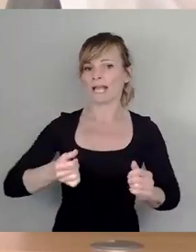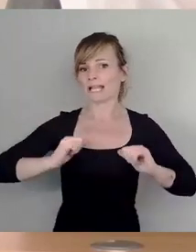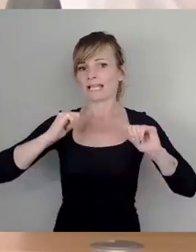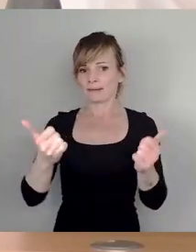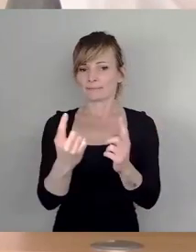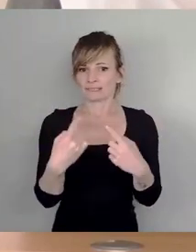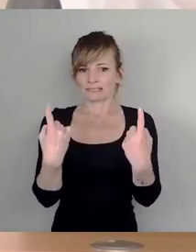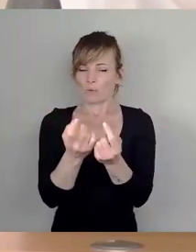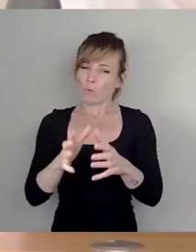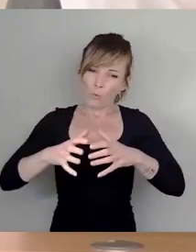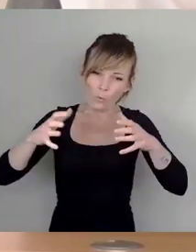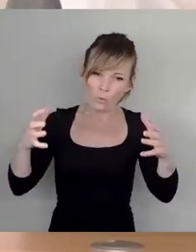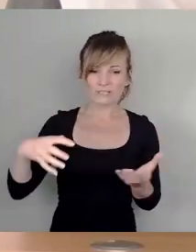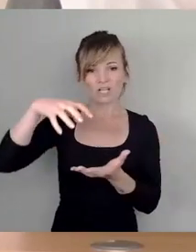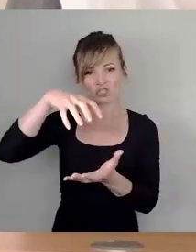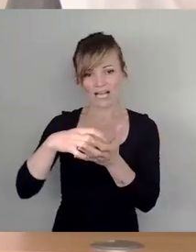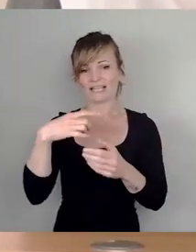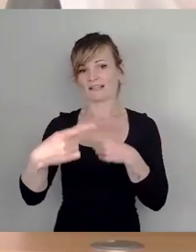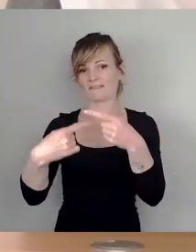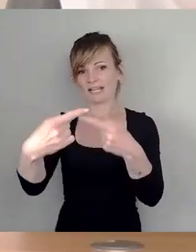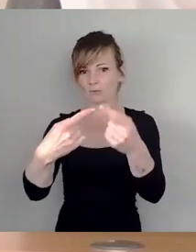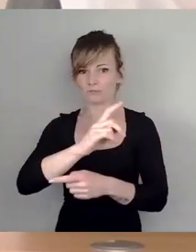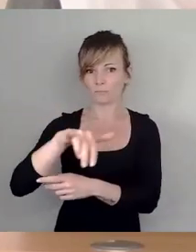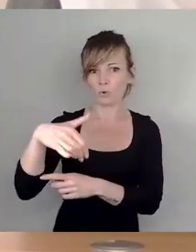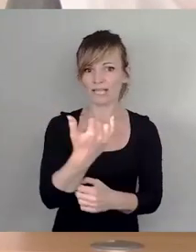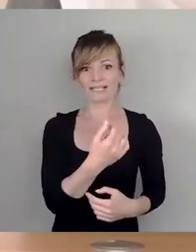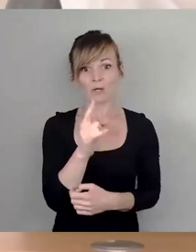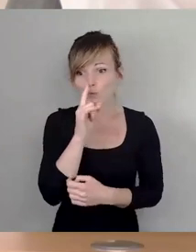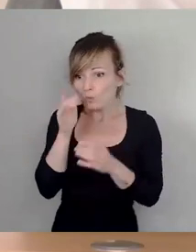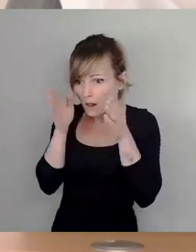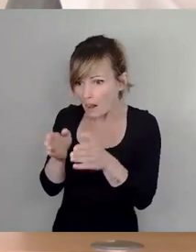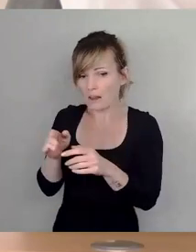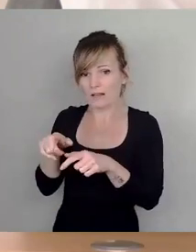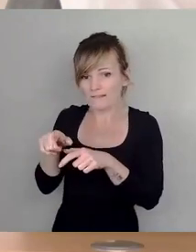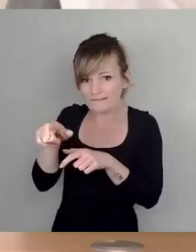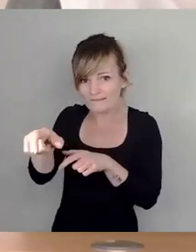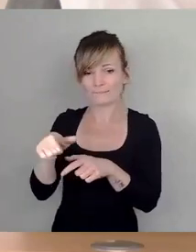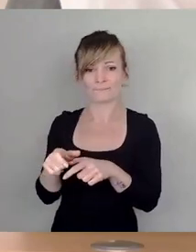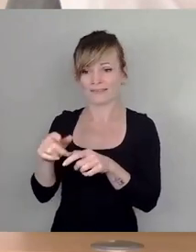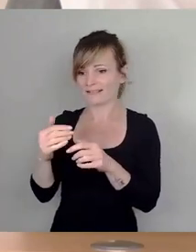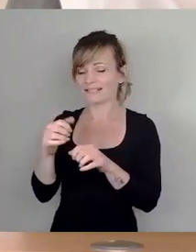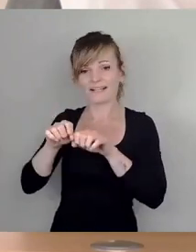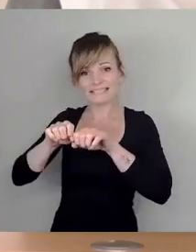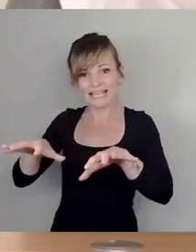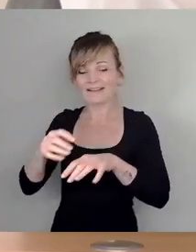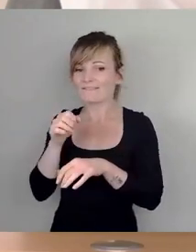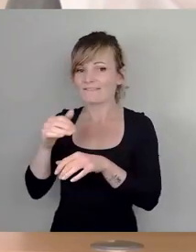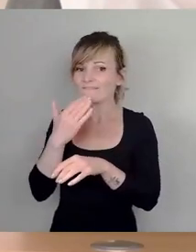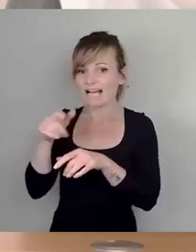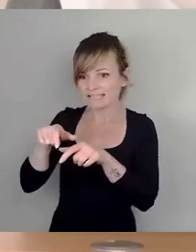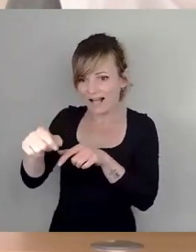großes Stadtentwicklungsprojekt. Es ist nicht das Gewässer allein, sondern am Gewässer selber soll ein ganz